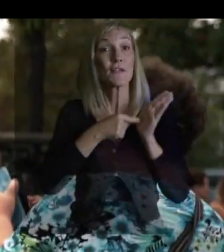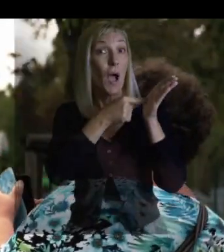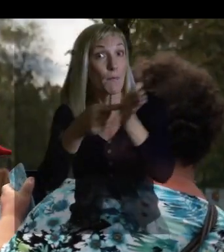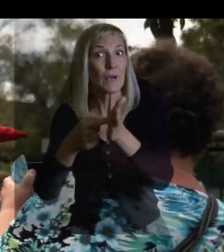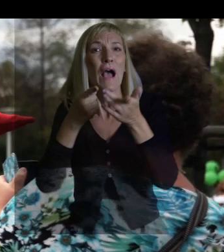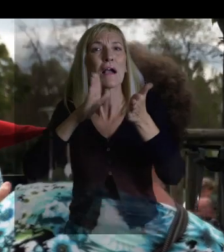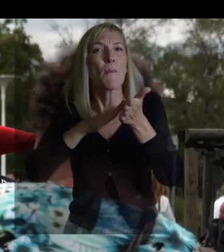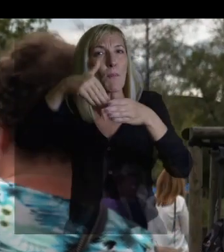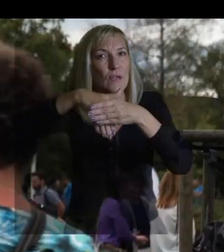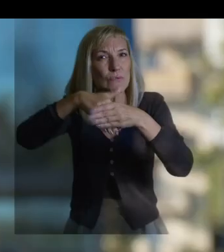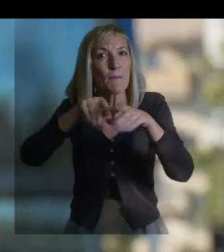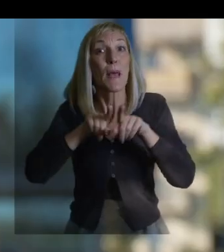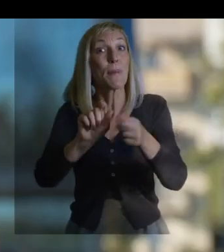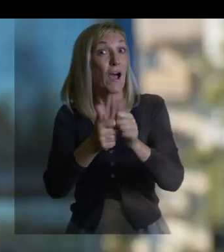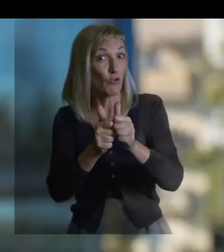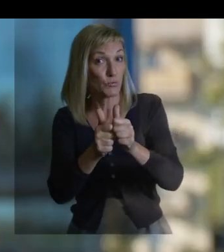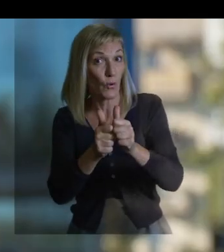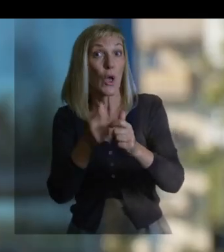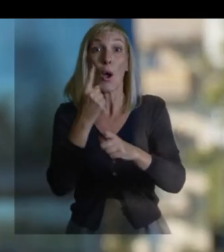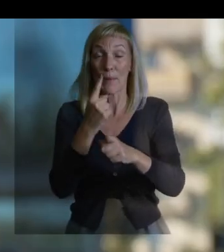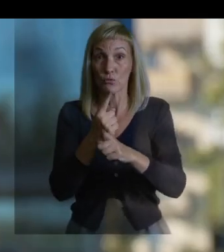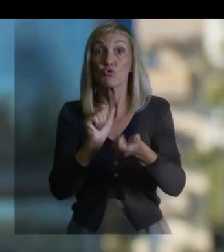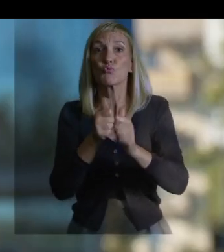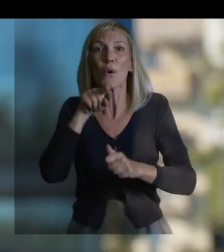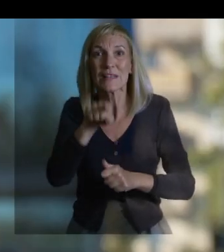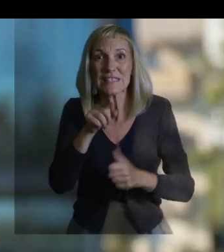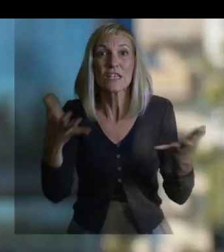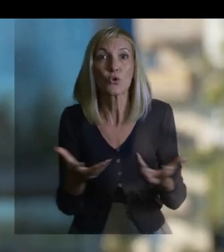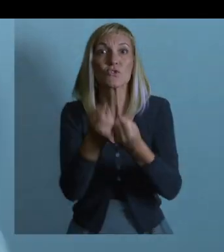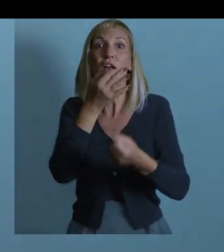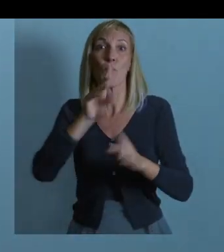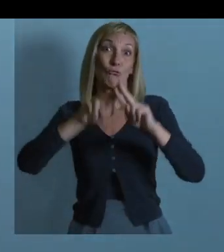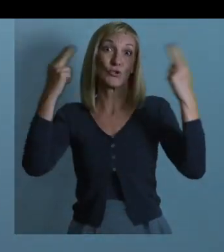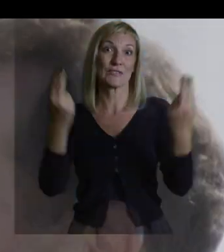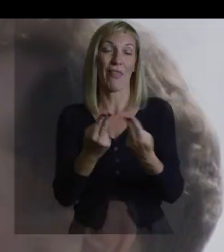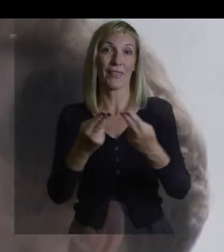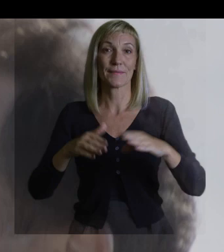parašport lahko pomeni in ne na zadnje, da šport je tisti, ki ustvarja boljši svet.